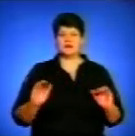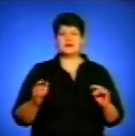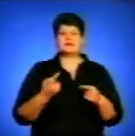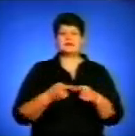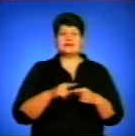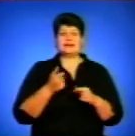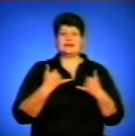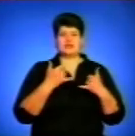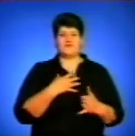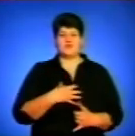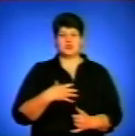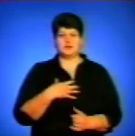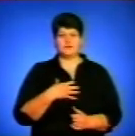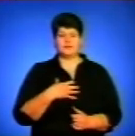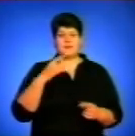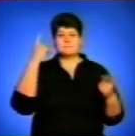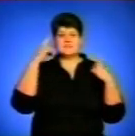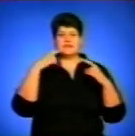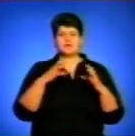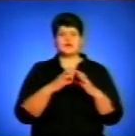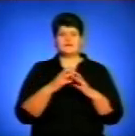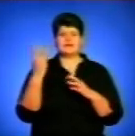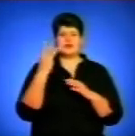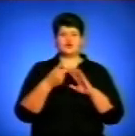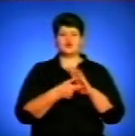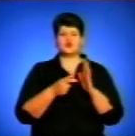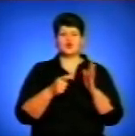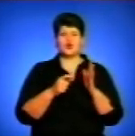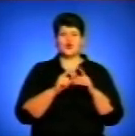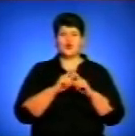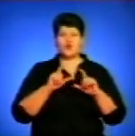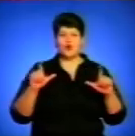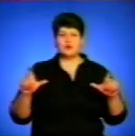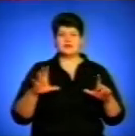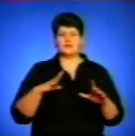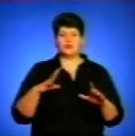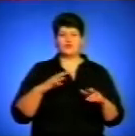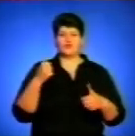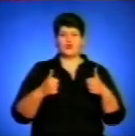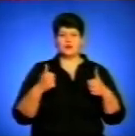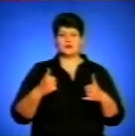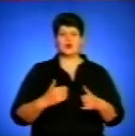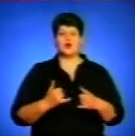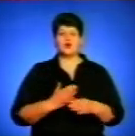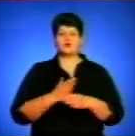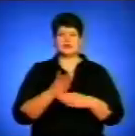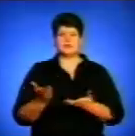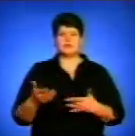дуже важливо. Мистецькі колективи 3-ї школи Тернополя, де тривав конкурс, гостинно привітали учасників.